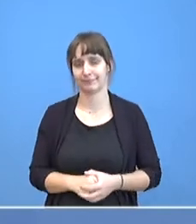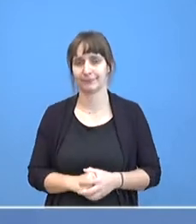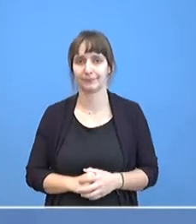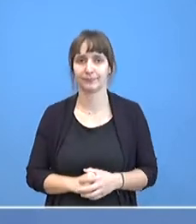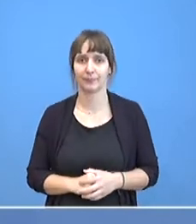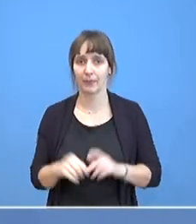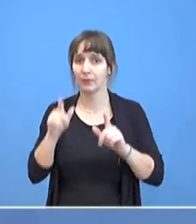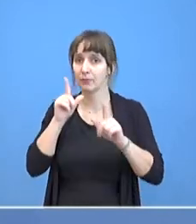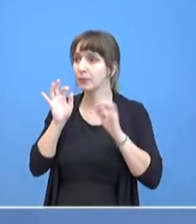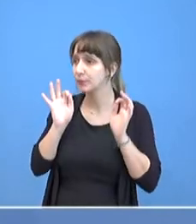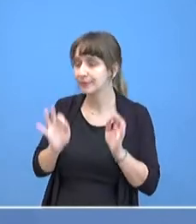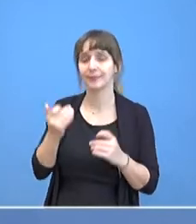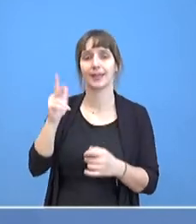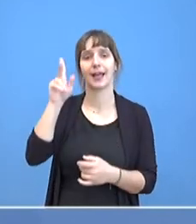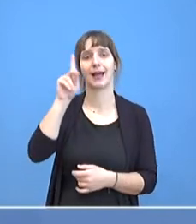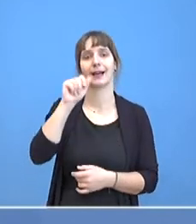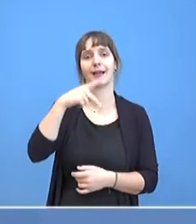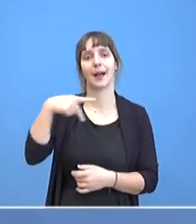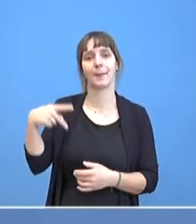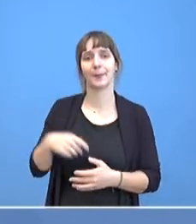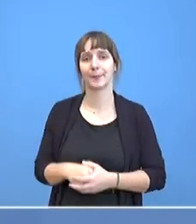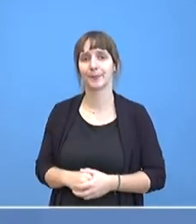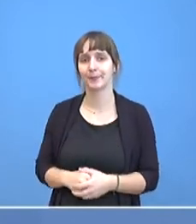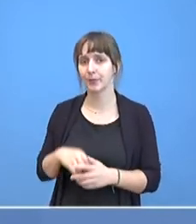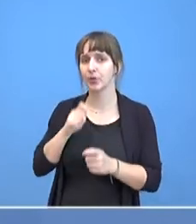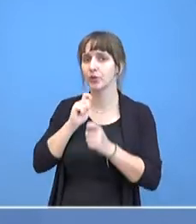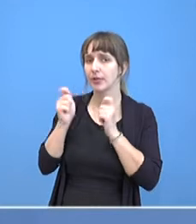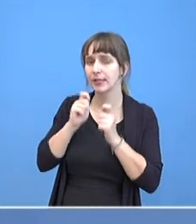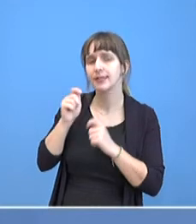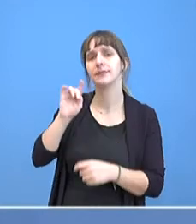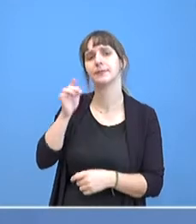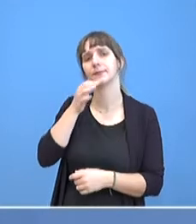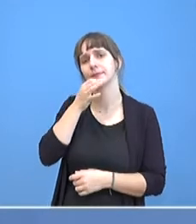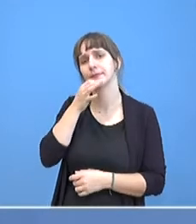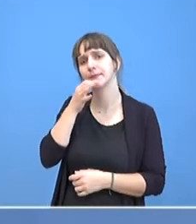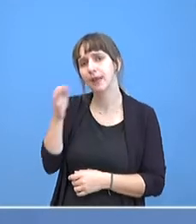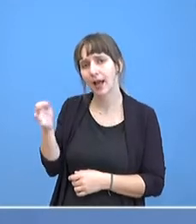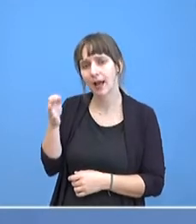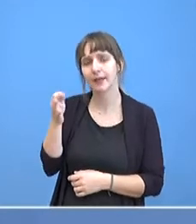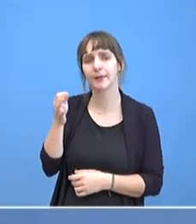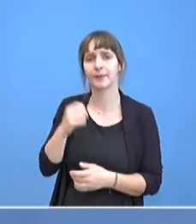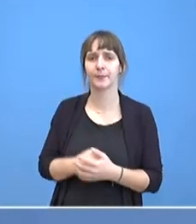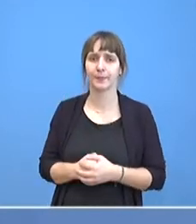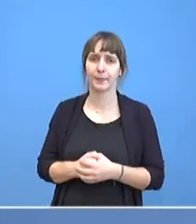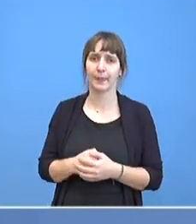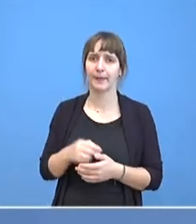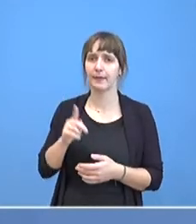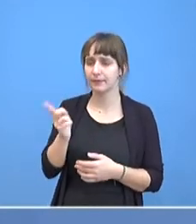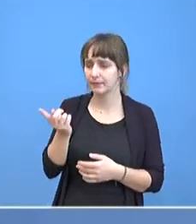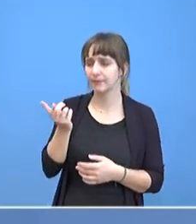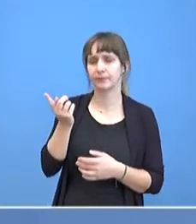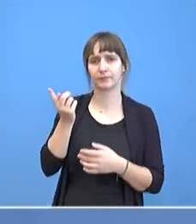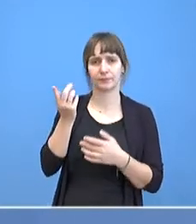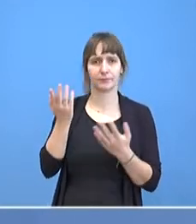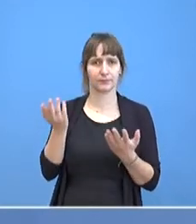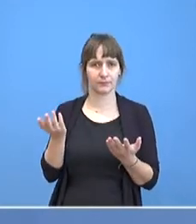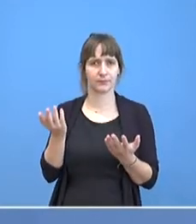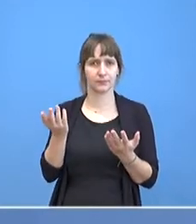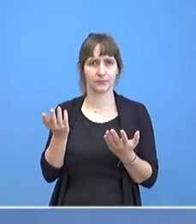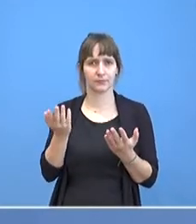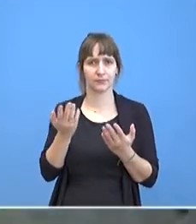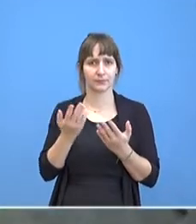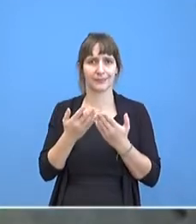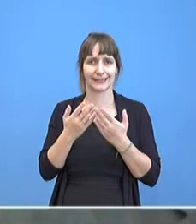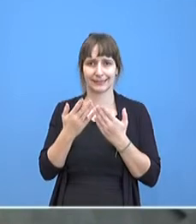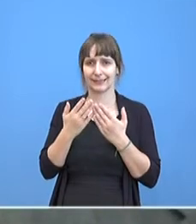Dann Herr Kopp, bitte. Ich würde auch mal nachfragen zu der etwas chaotischen Situation,